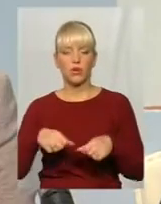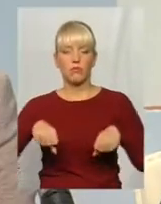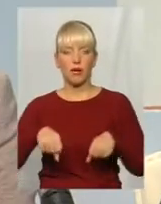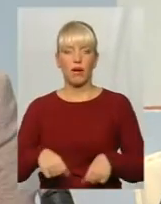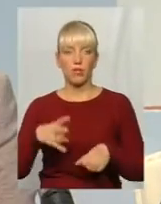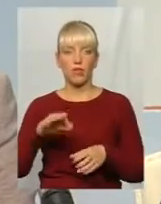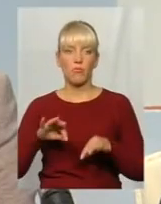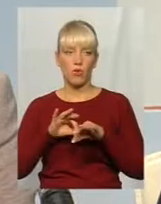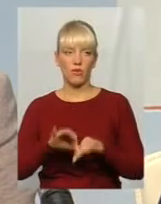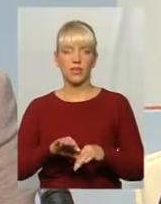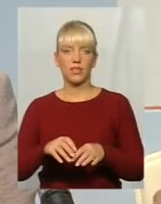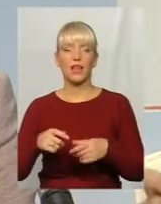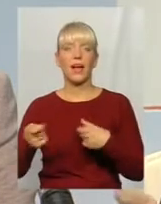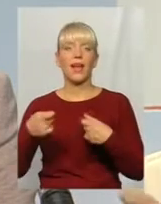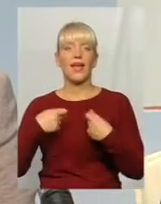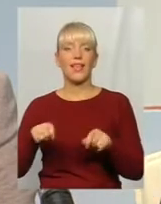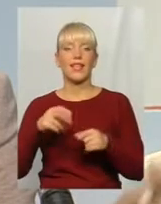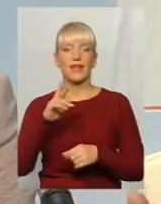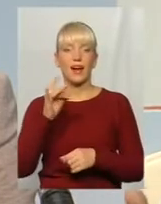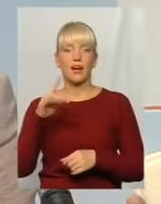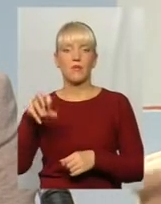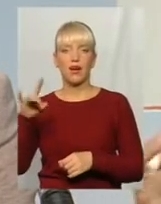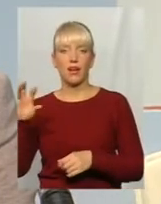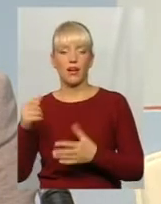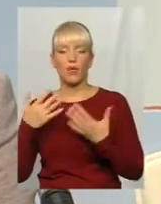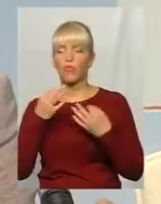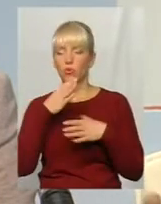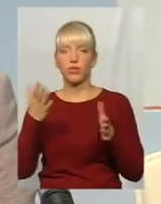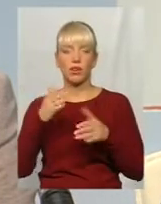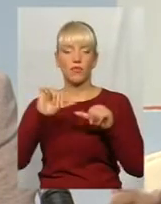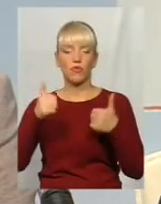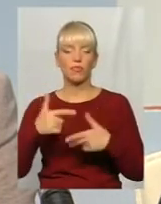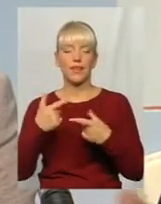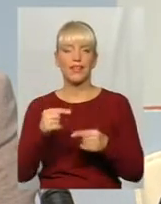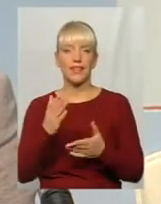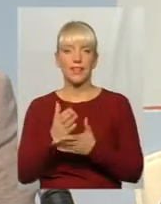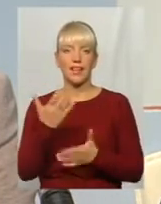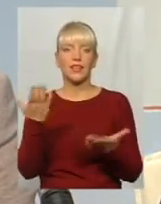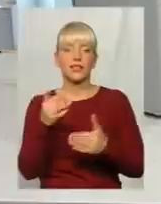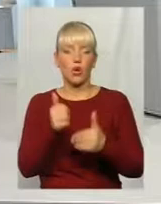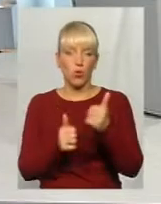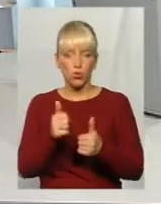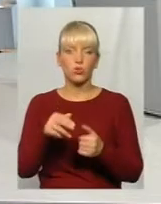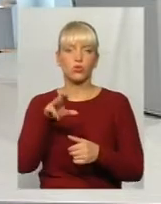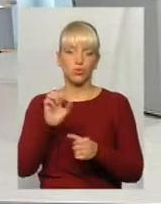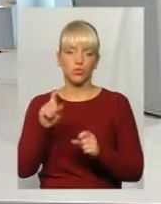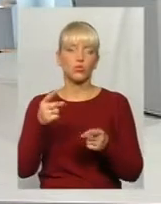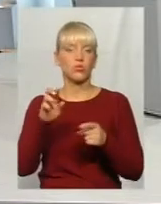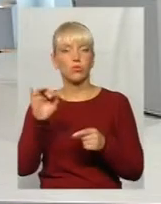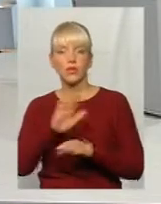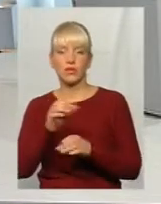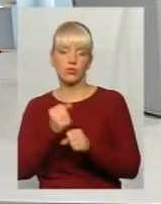проведення ярмарок. Тут будь-яка форма, де є аукціон, якийсь конкурс, чому б його не зробити прозорим,